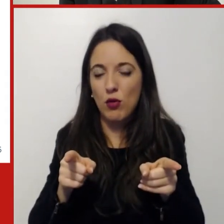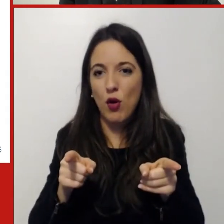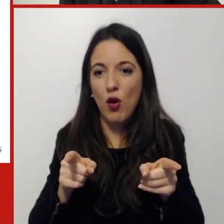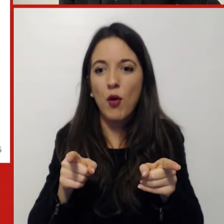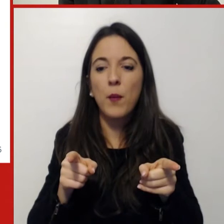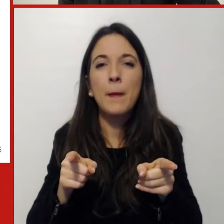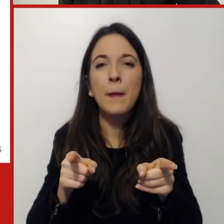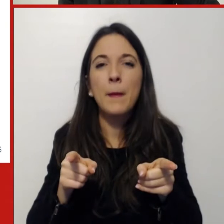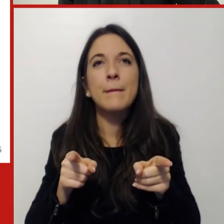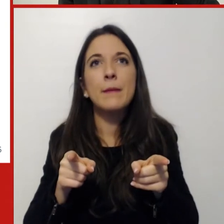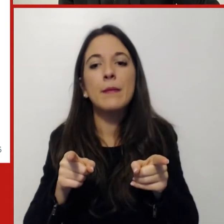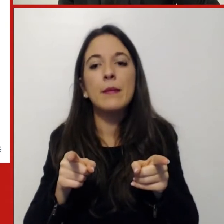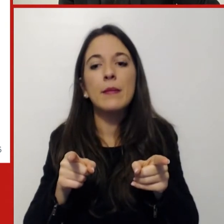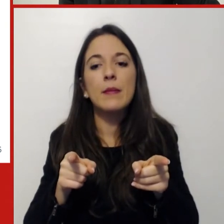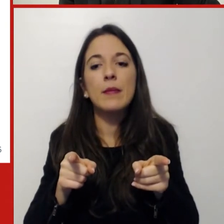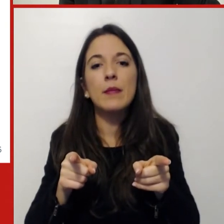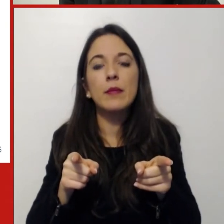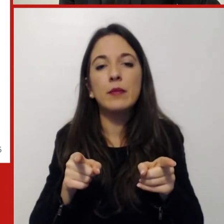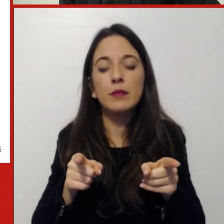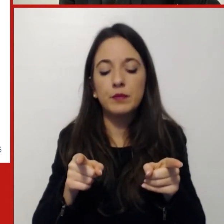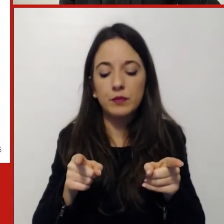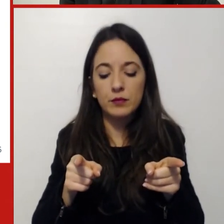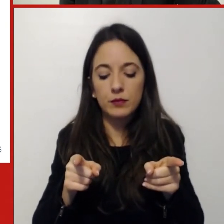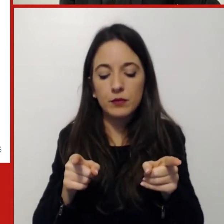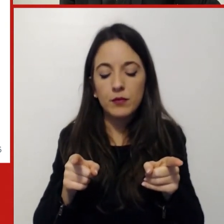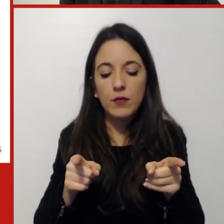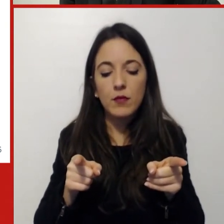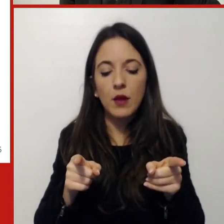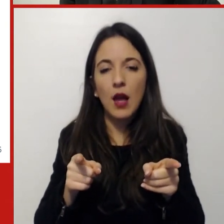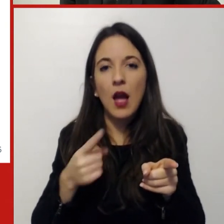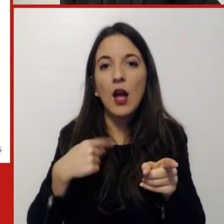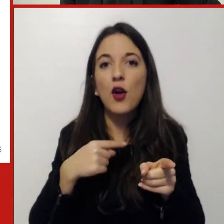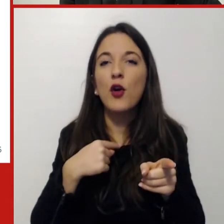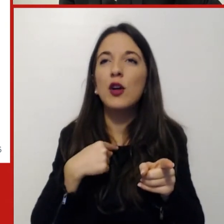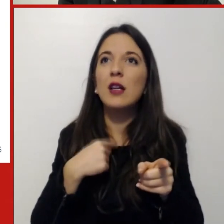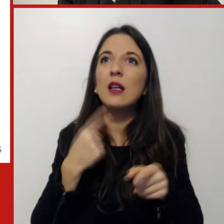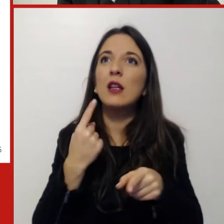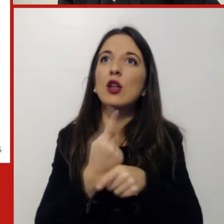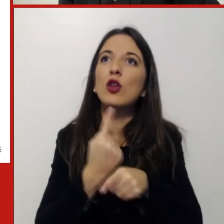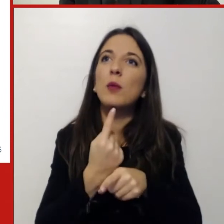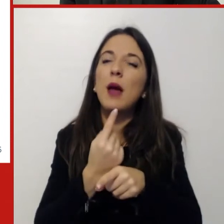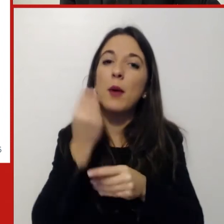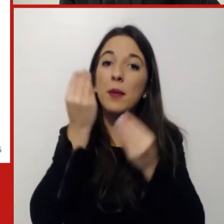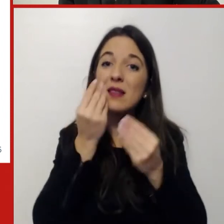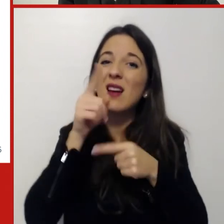riprogettazione, fare, porre anche grande attenzione su quei fenomeni di overworking e tecnostress